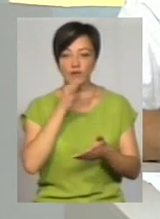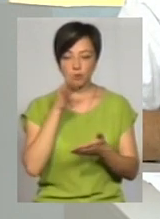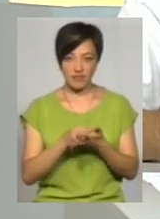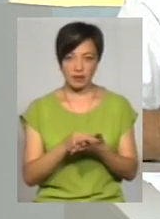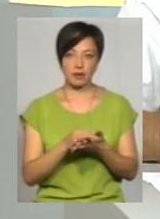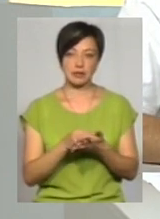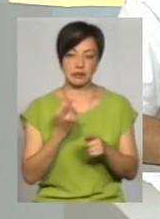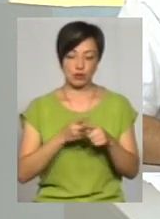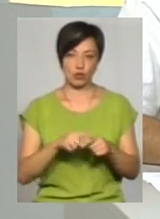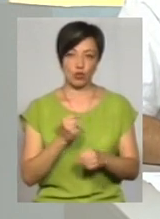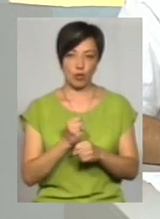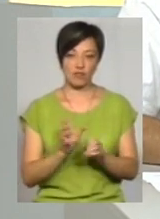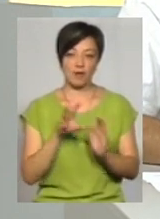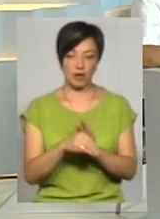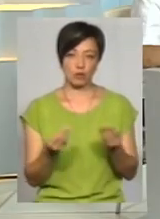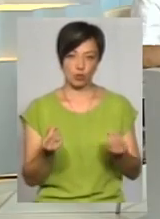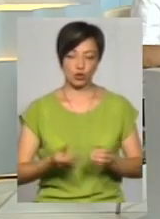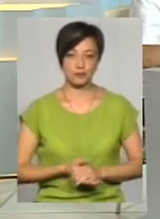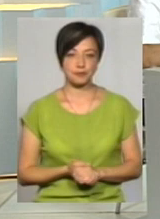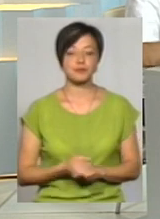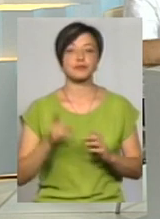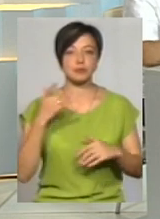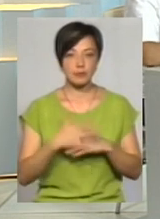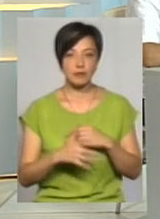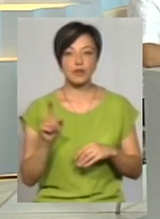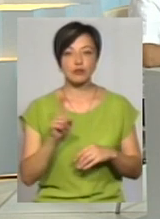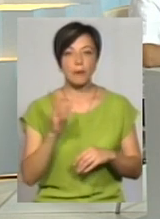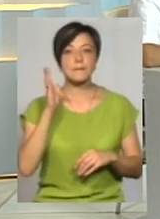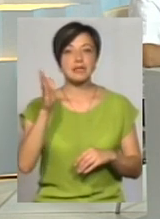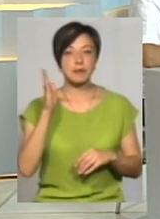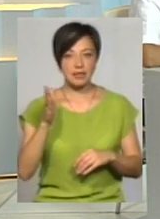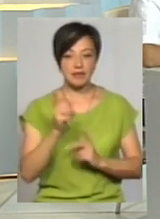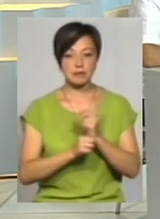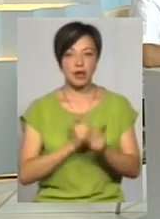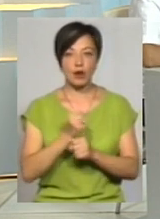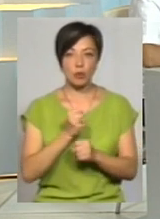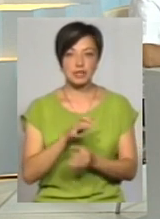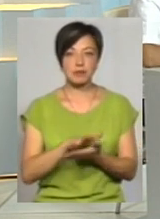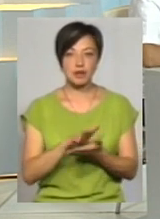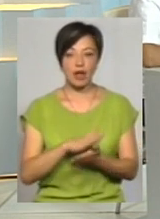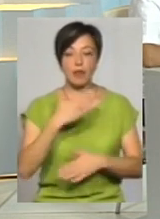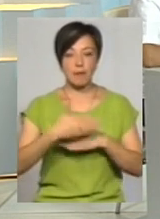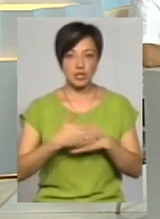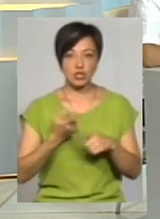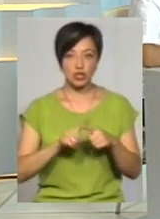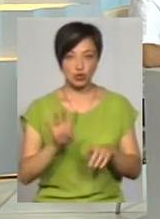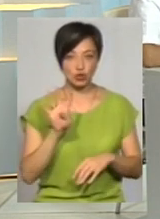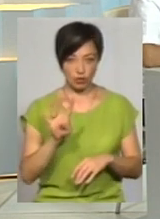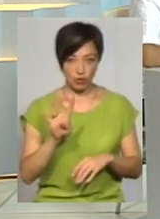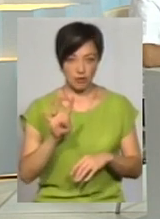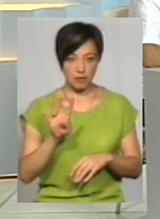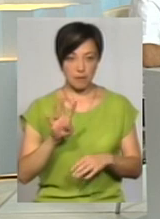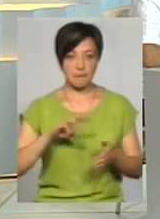роботу і вкласти свої кошти. Зрозуміло, що перспектива з переробкою сміття найближча із цих чотирьох